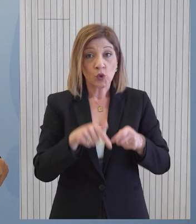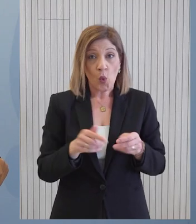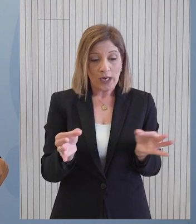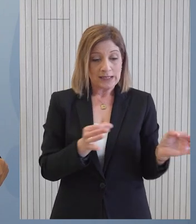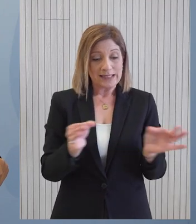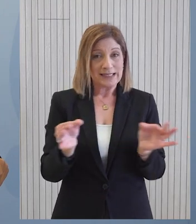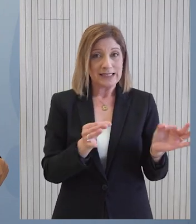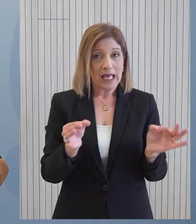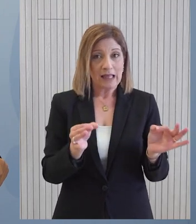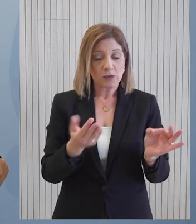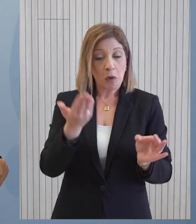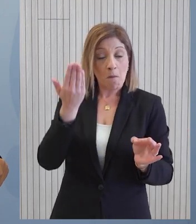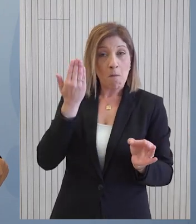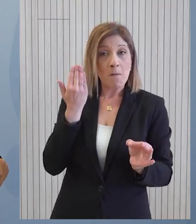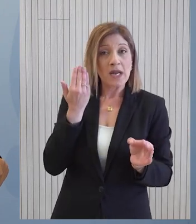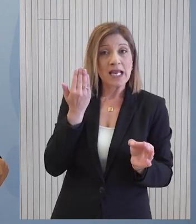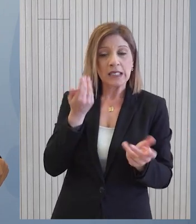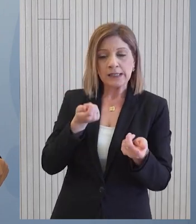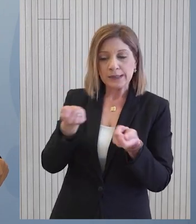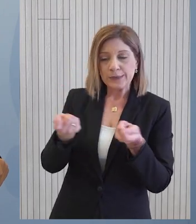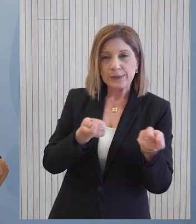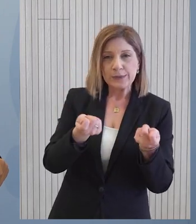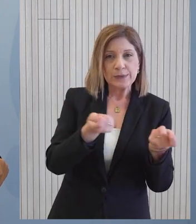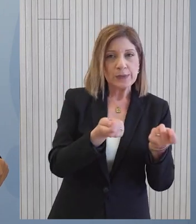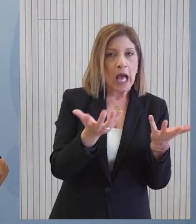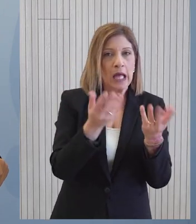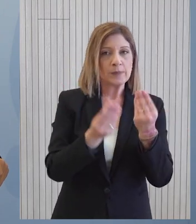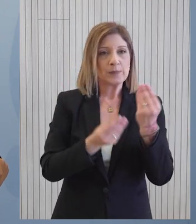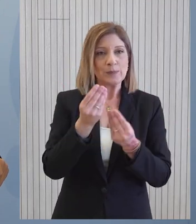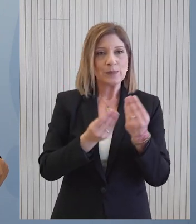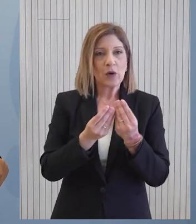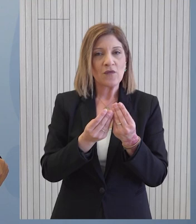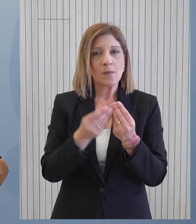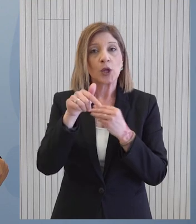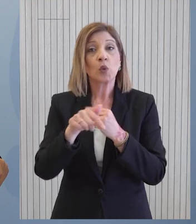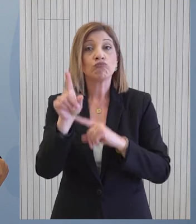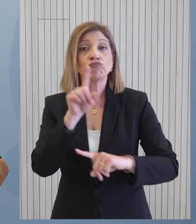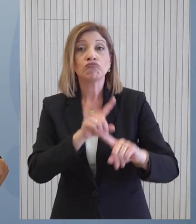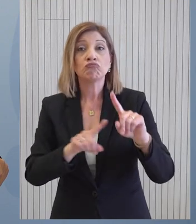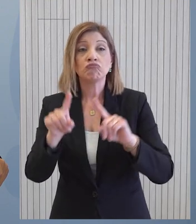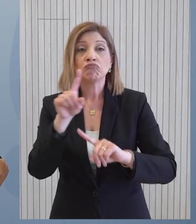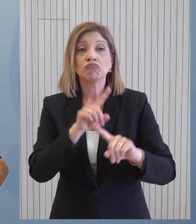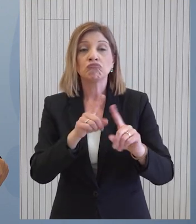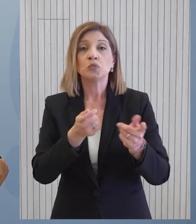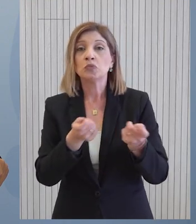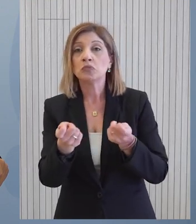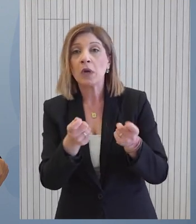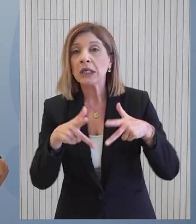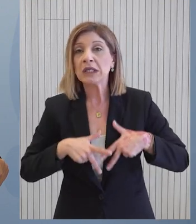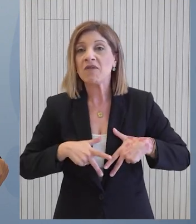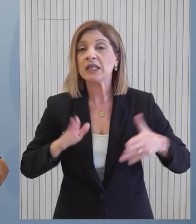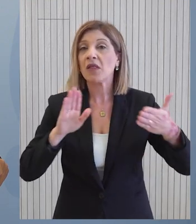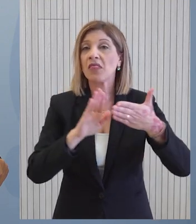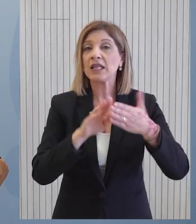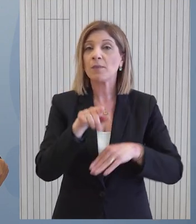σχεδιασμό των νόψης καλογελίου. Πώς θα τα δείχνουμε πώς η δημοκρατήριση να τα δει να